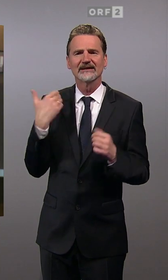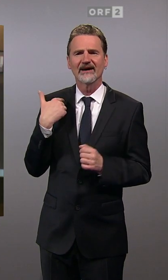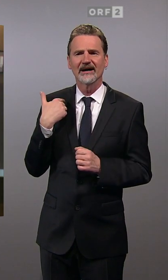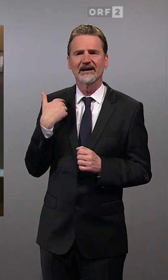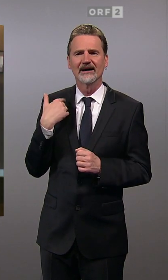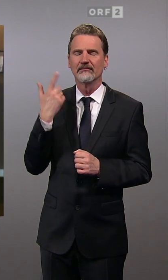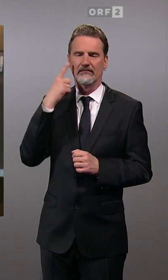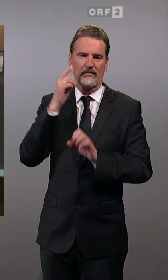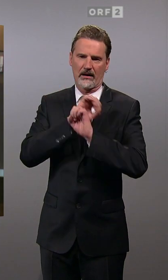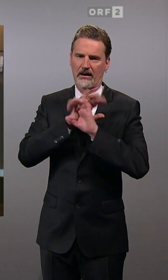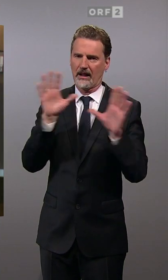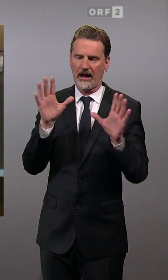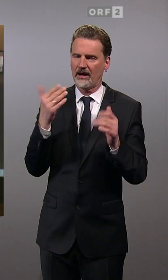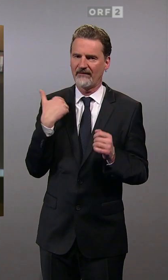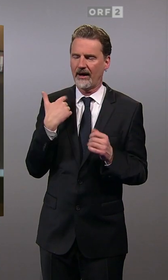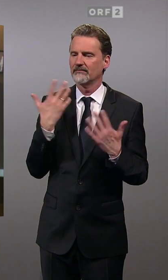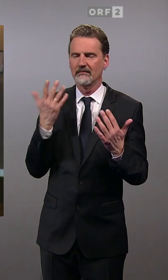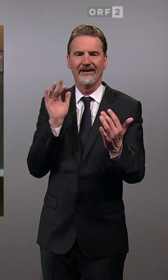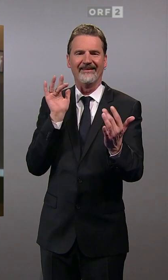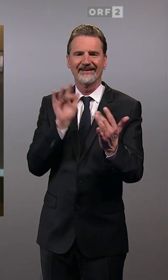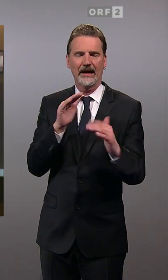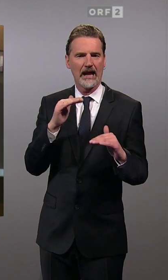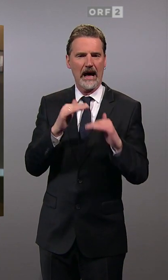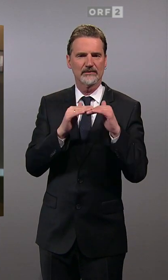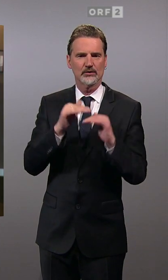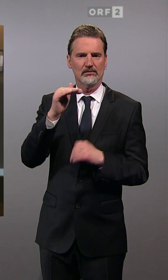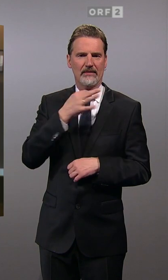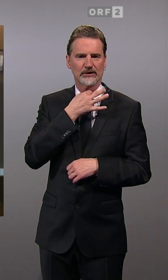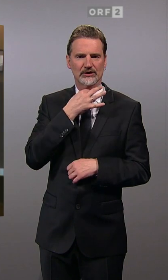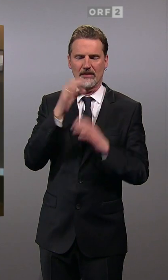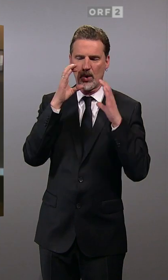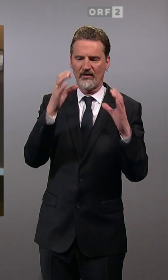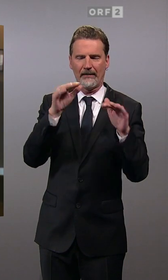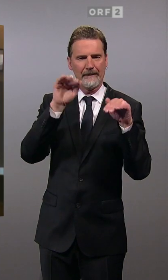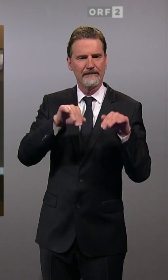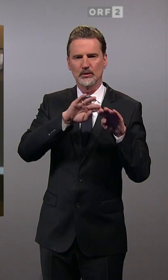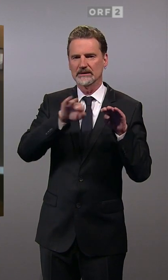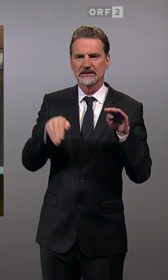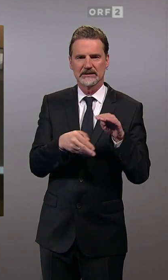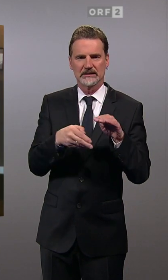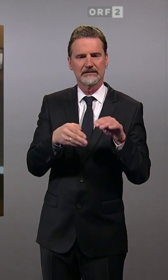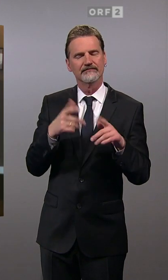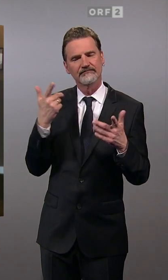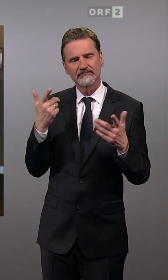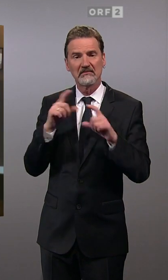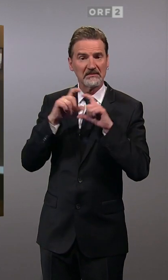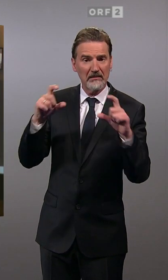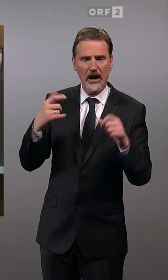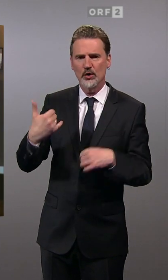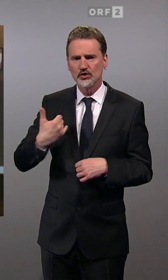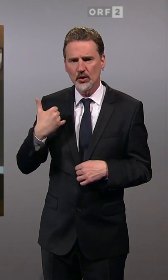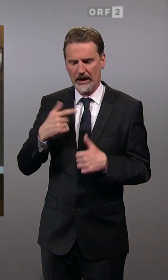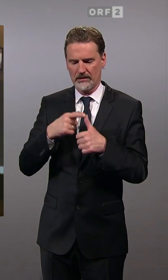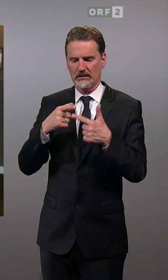Ganz klar positioniert haben sie sich gegen die absolute Mehrheit der ÖVP. Thematisch mit Jugend, mit Bildung